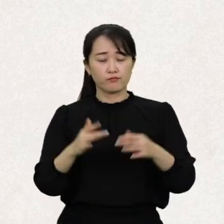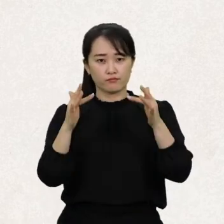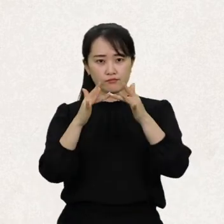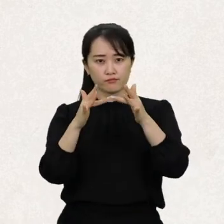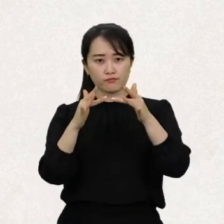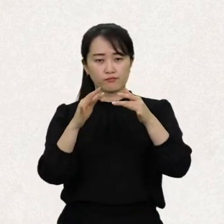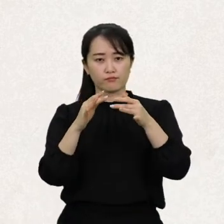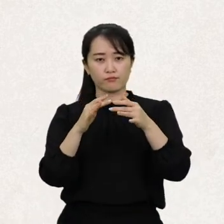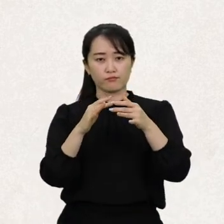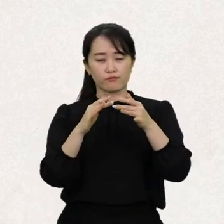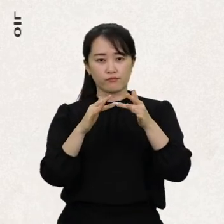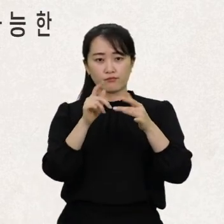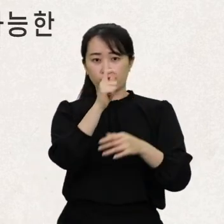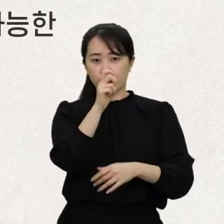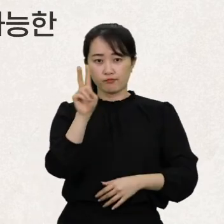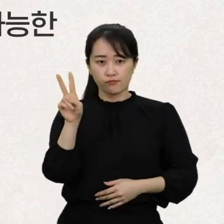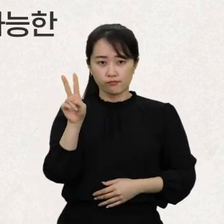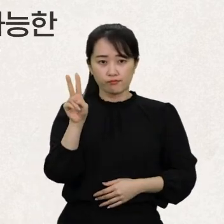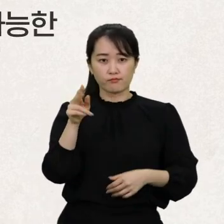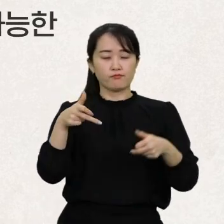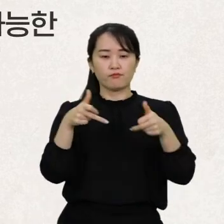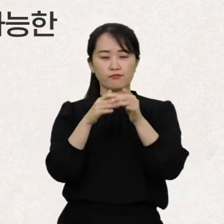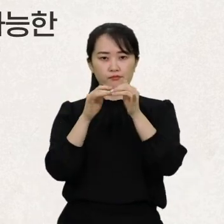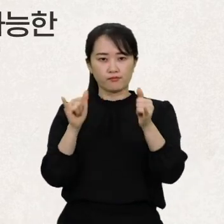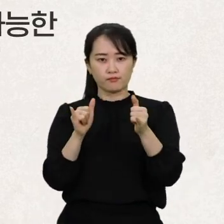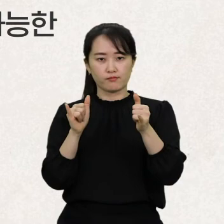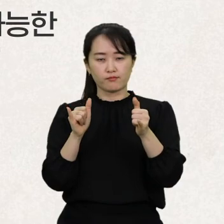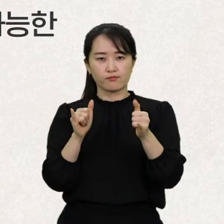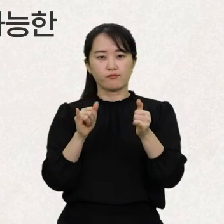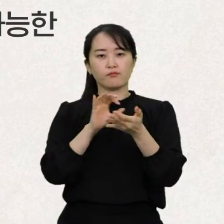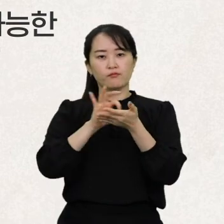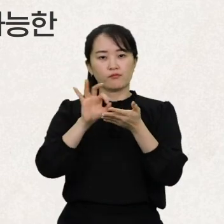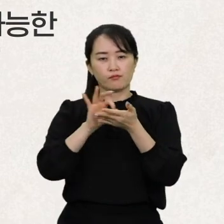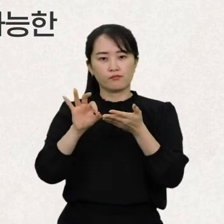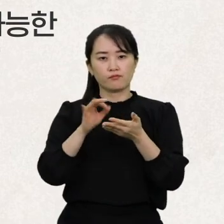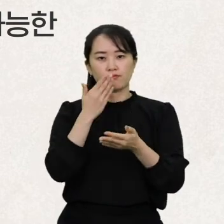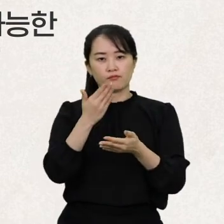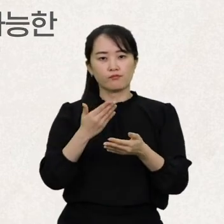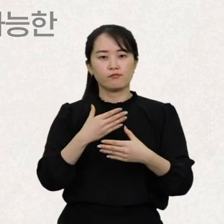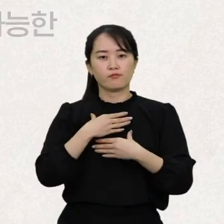인터넷이나 대중매체도 장애인이 접근 가능하도록 만들어야 해요.